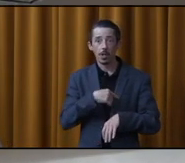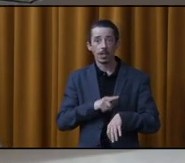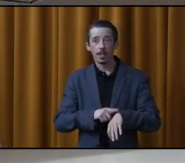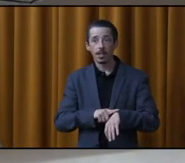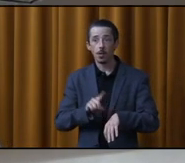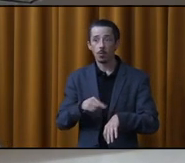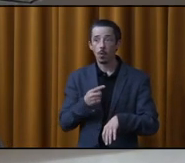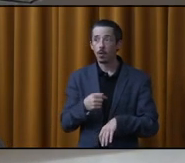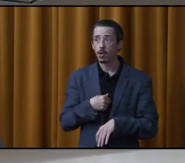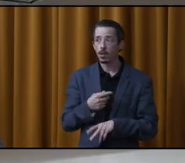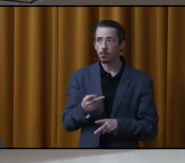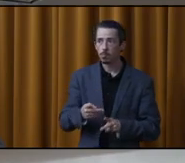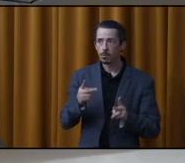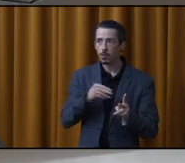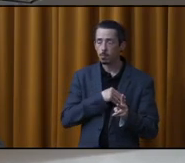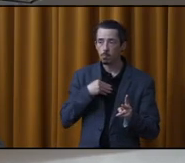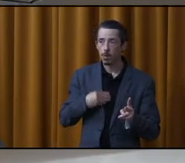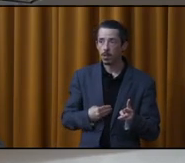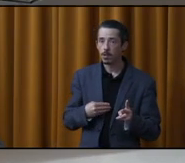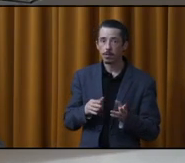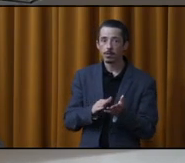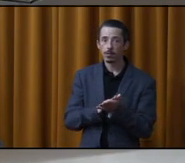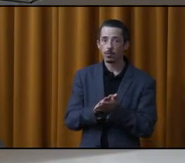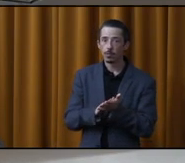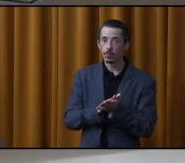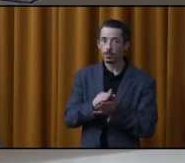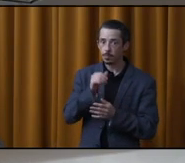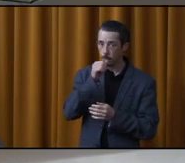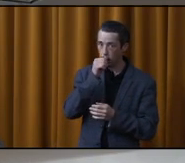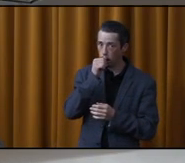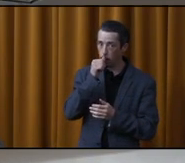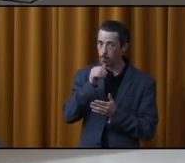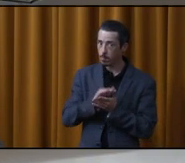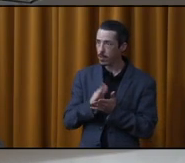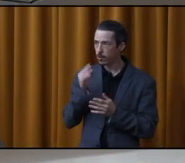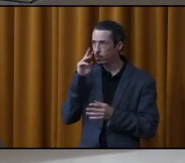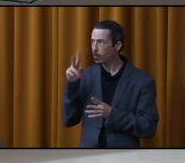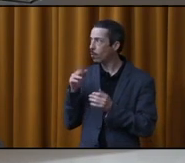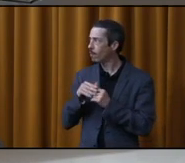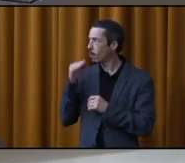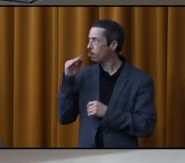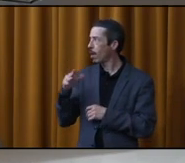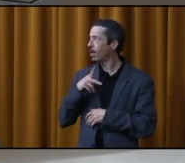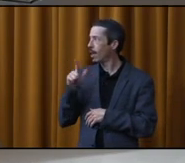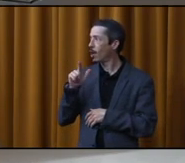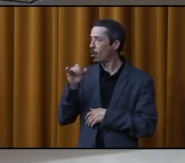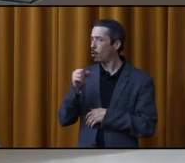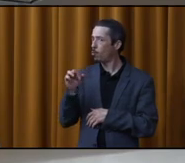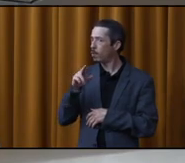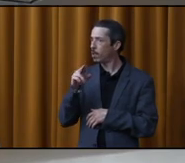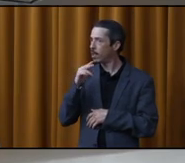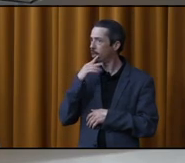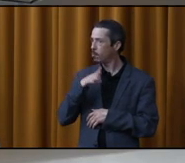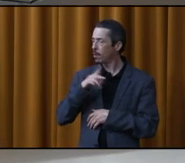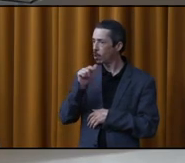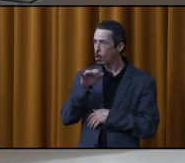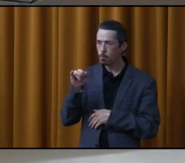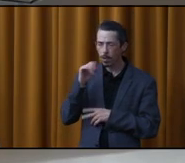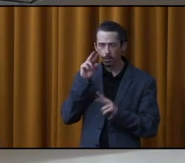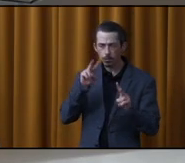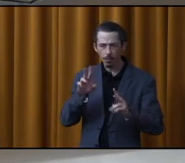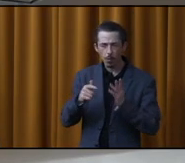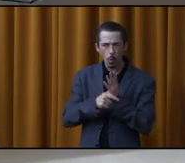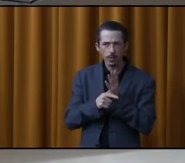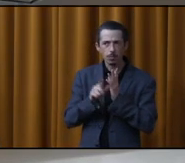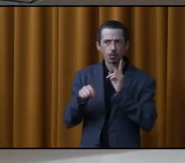Avec votre permission, M. le maire. Je vais vérifier, effectivement, avec Maître Lemay, votre dossier. Je vous reviens. J'ai pris vos coordonnées un petit peu plus tôt.